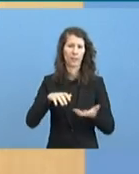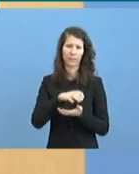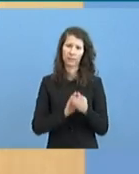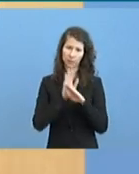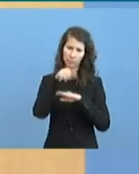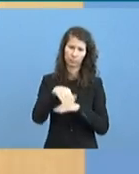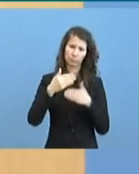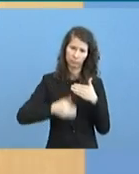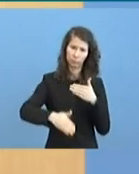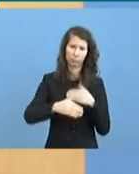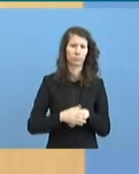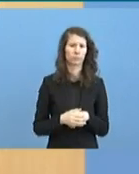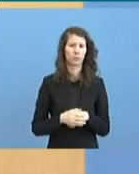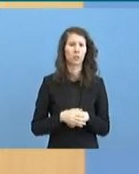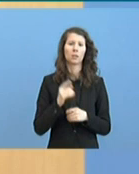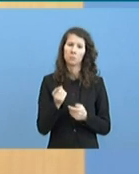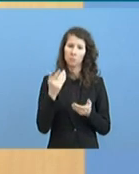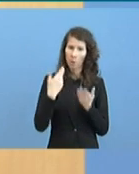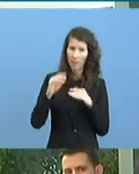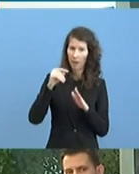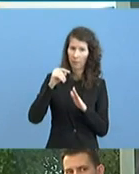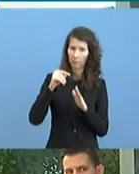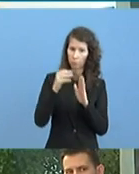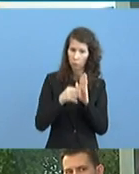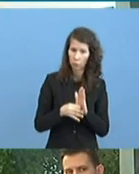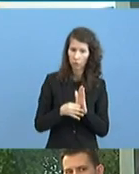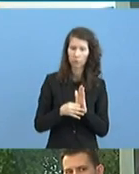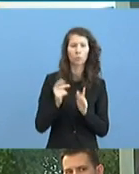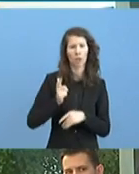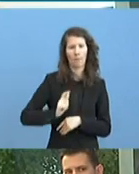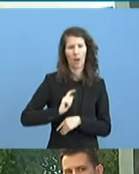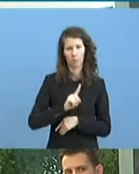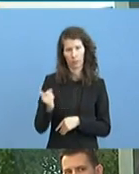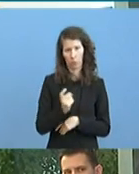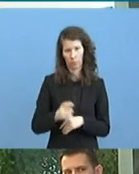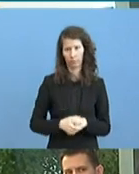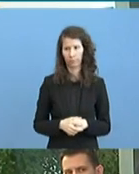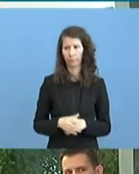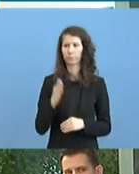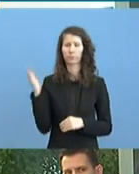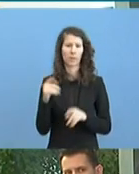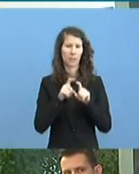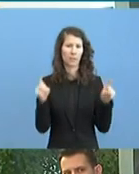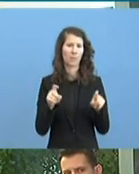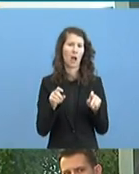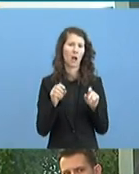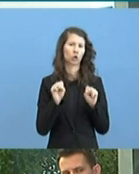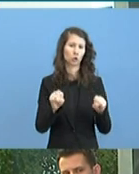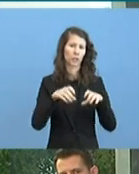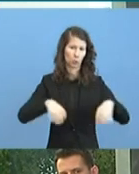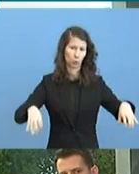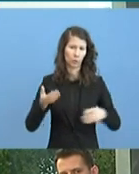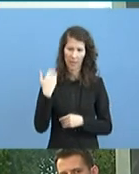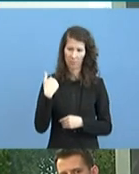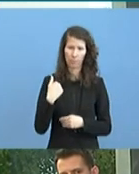sprechen wir, wenn es so weit ist. Wir haben ja schon ausführlich gesprochen zum Thema Schutzausrüstung. Jetzt fragt Stefan Däthchen Deutschlandradio nach, wie